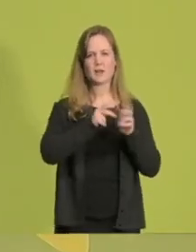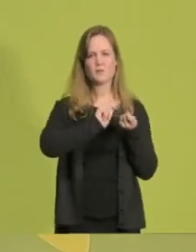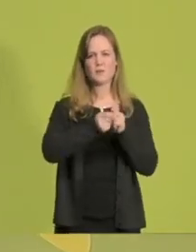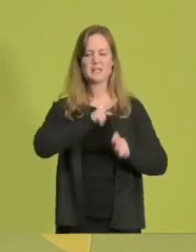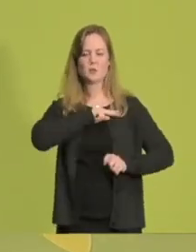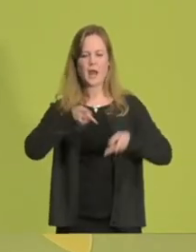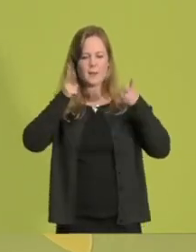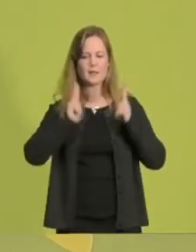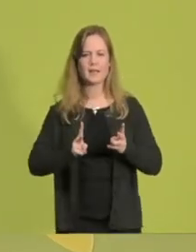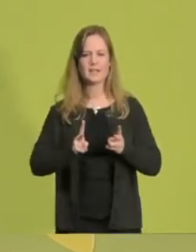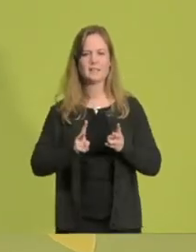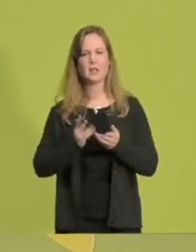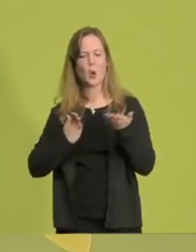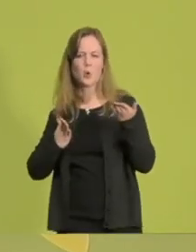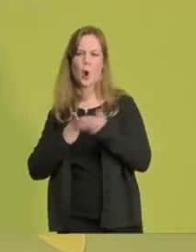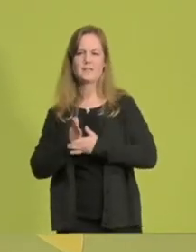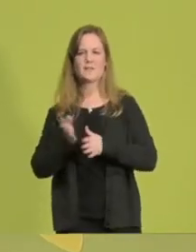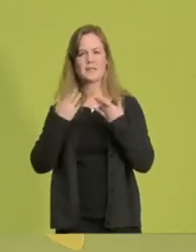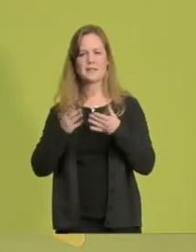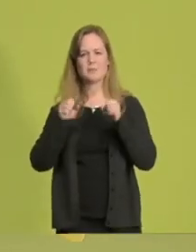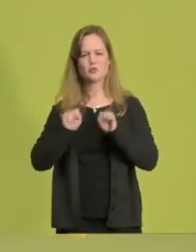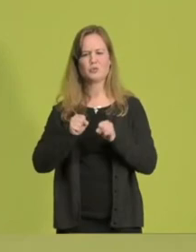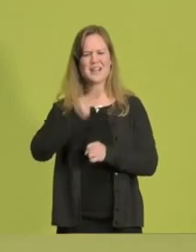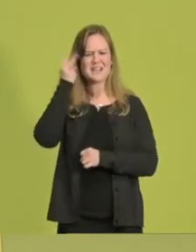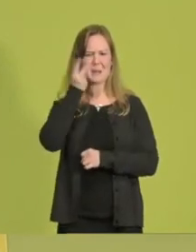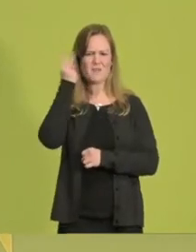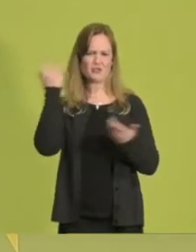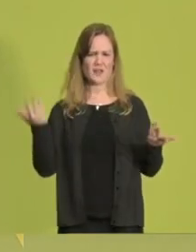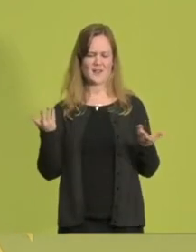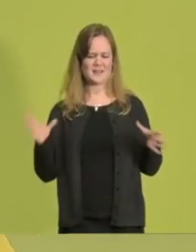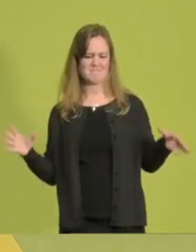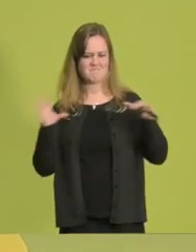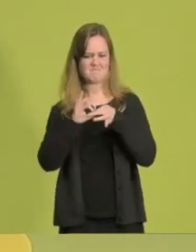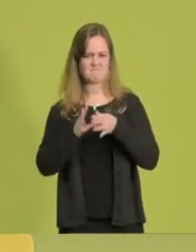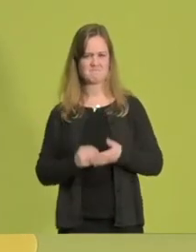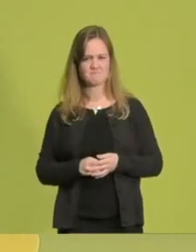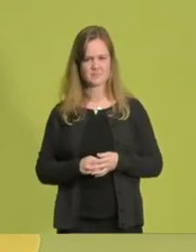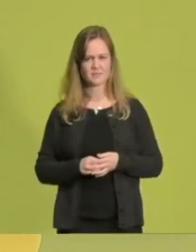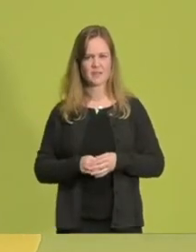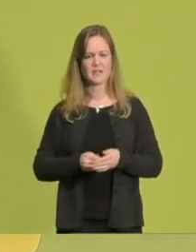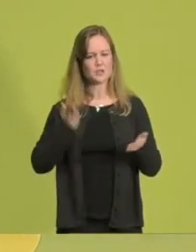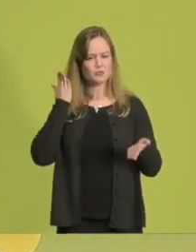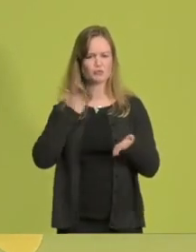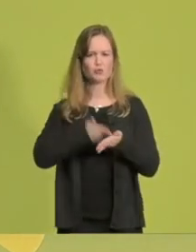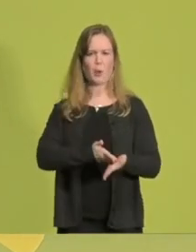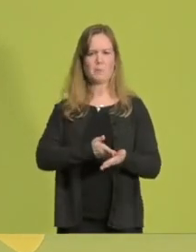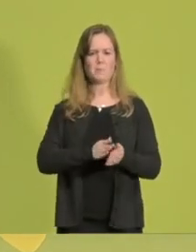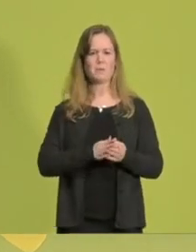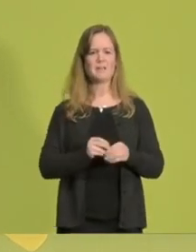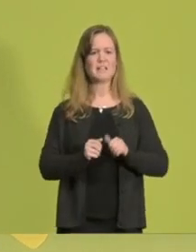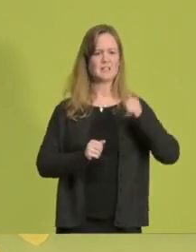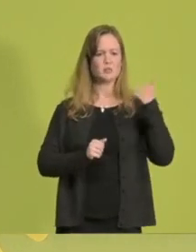Gerechtigkeit und konsequenter Klimaschutz ganz selbstverständlich zusammengehören. Es muss Schluss sein damit, beides gegeneinander